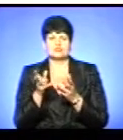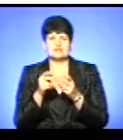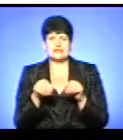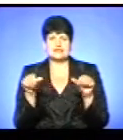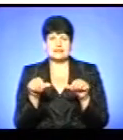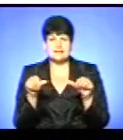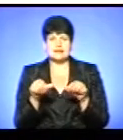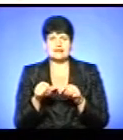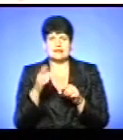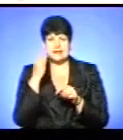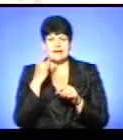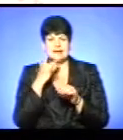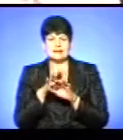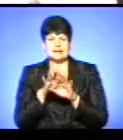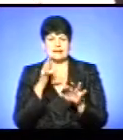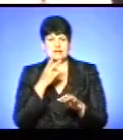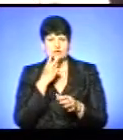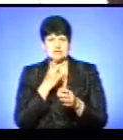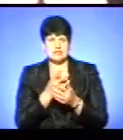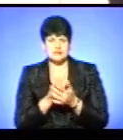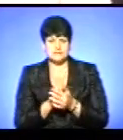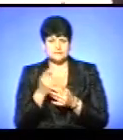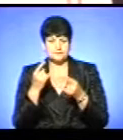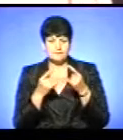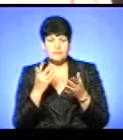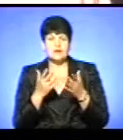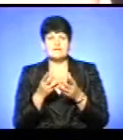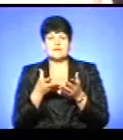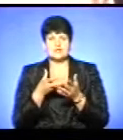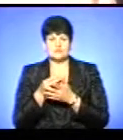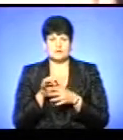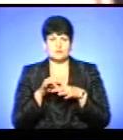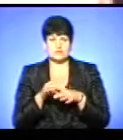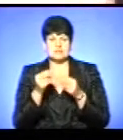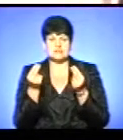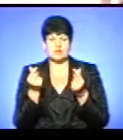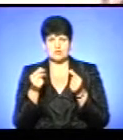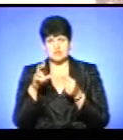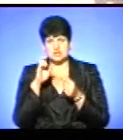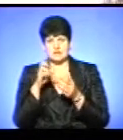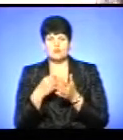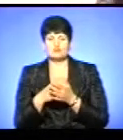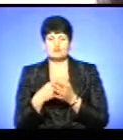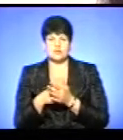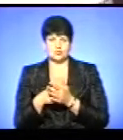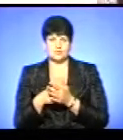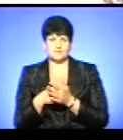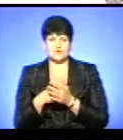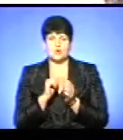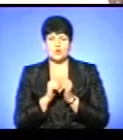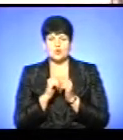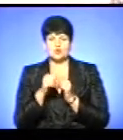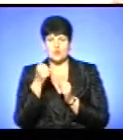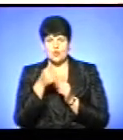літнього кінозалу. Фінансування проводилося за кошти з державного бюджету. Кожного